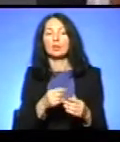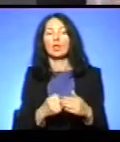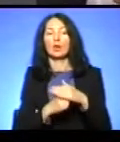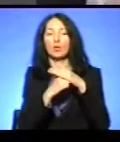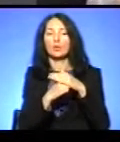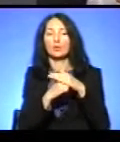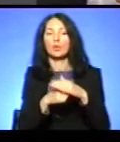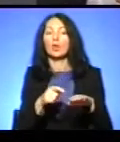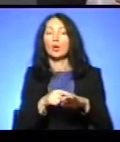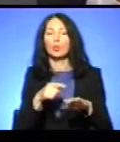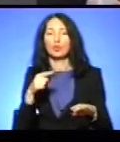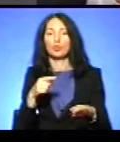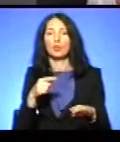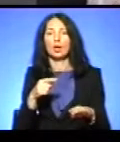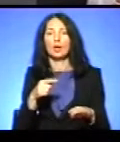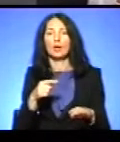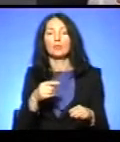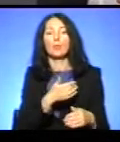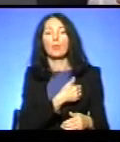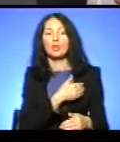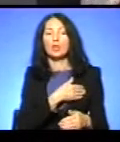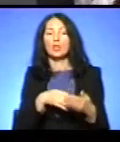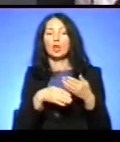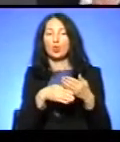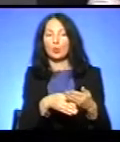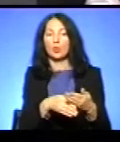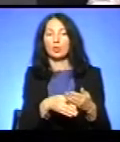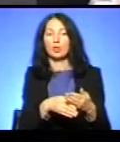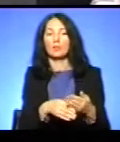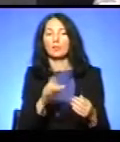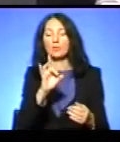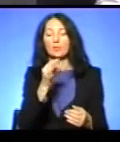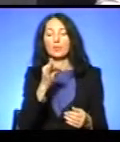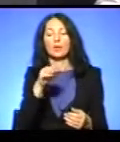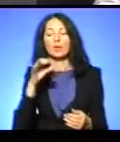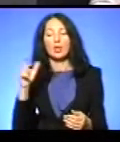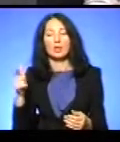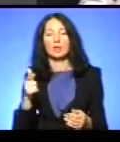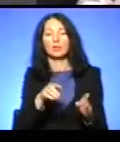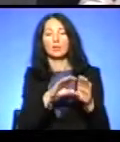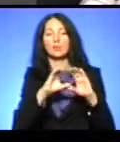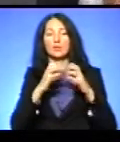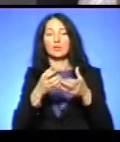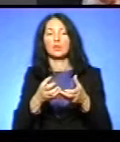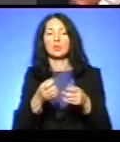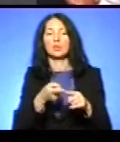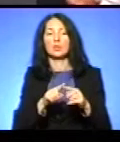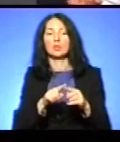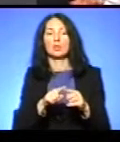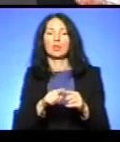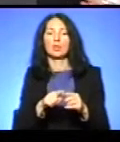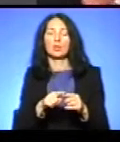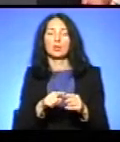почуття і бажання допомогти. Є рейтинг в світі – це схильність до